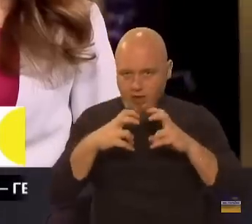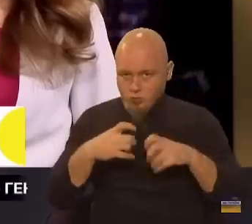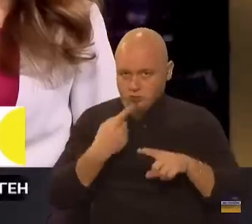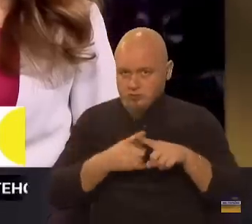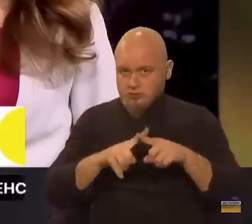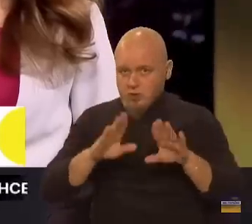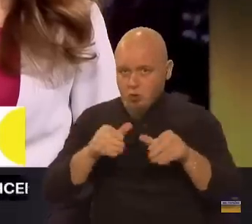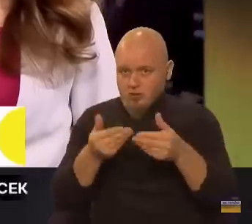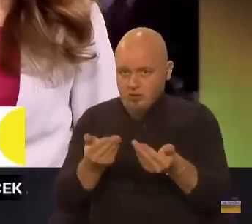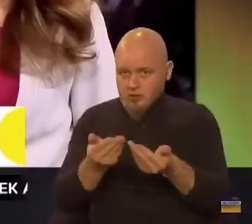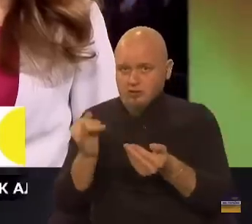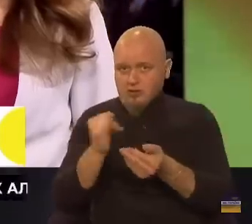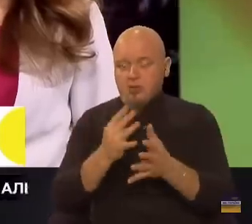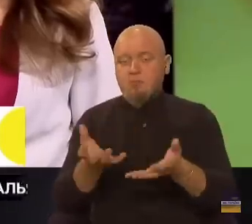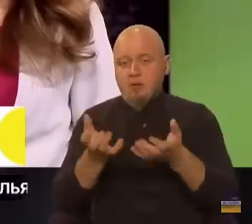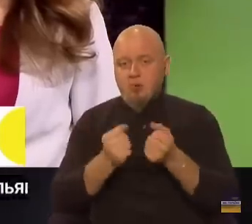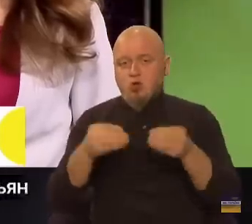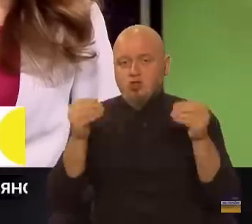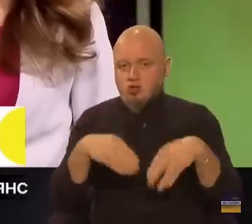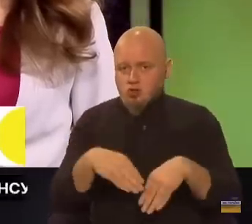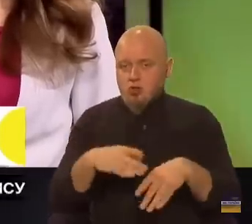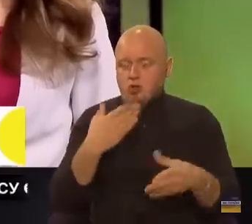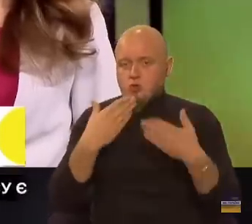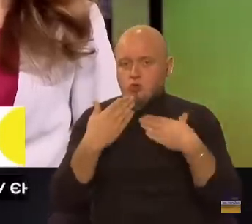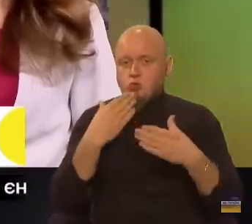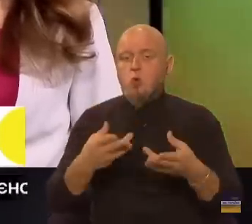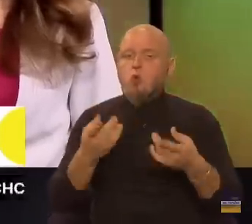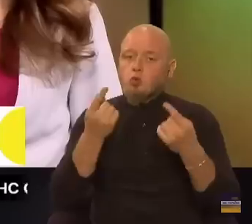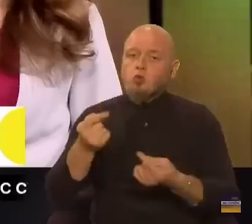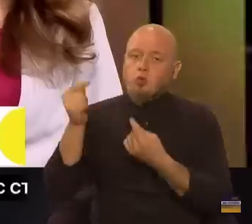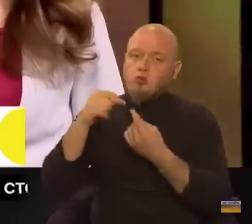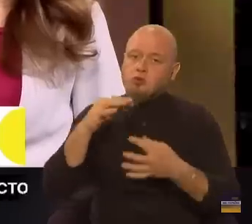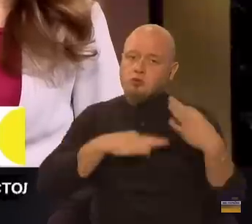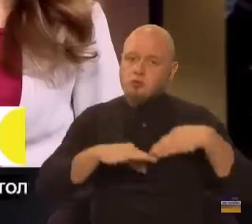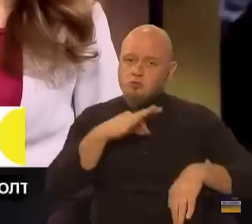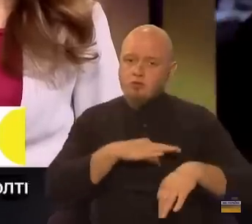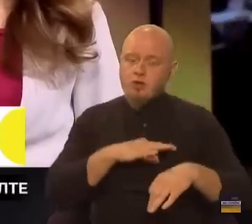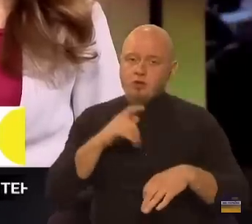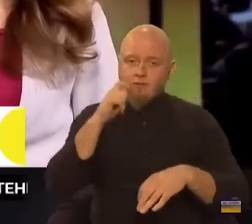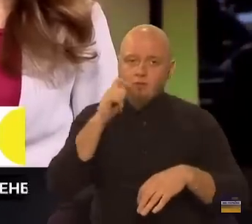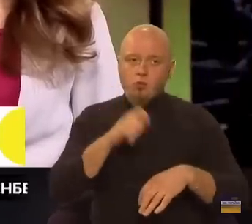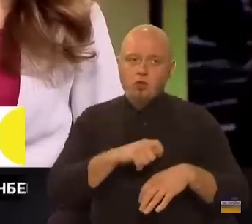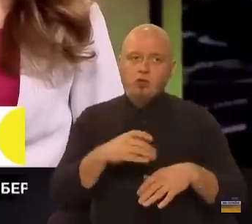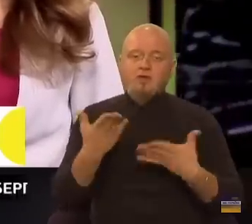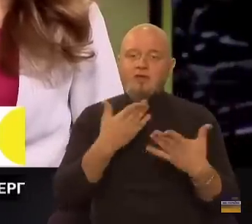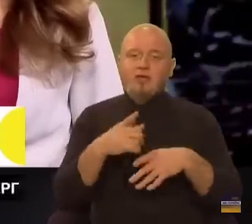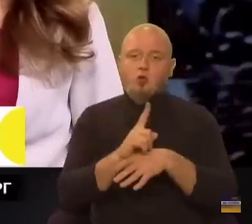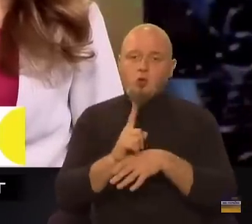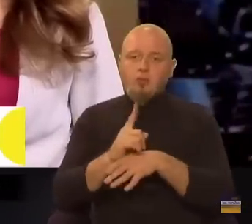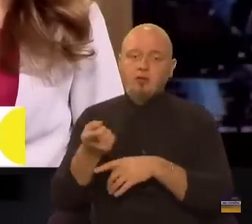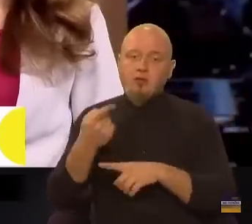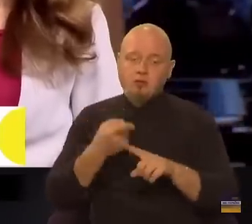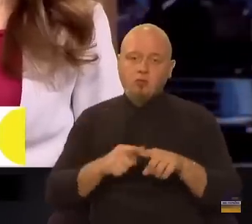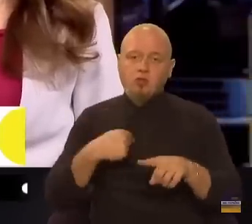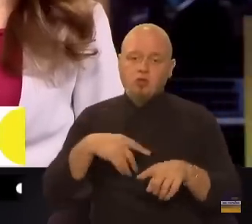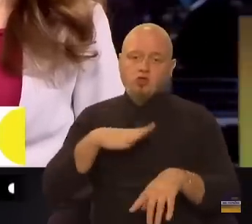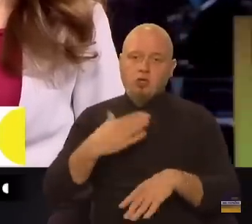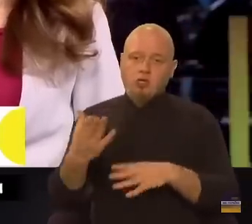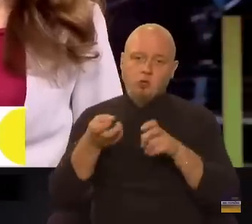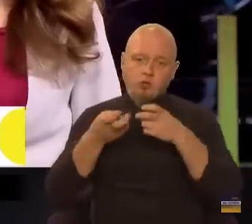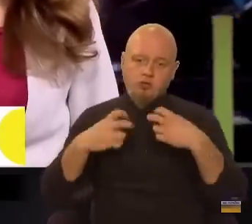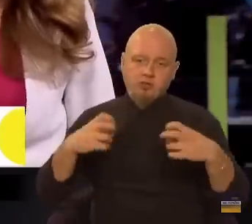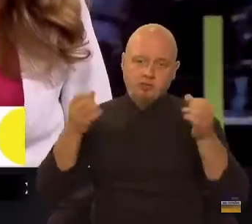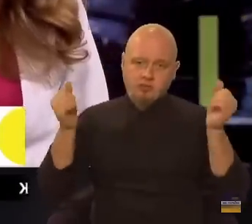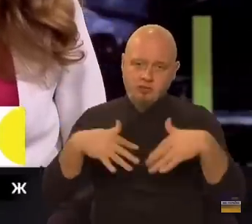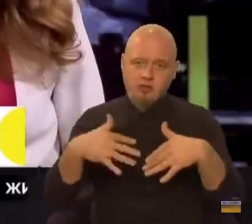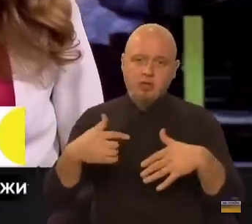ці рекомендації і приймають рішення щодо доцільності застосування в Україні, в яких нормах. Тому я чекаю їхнього засідання,